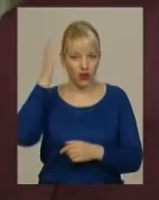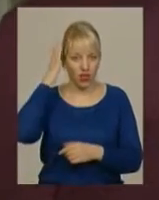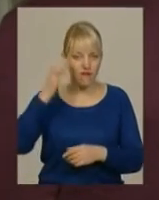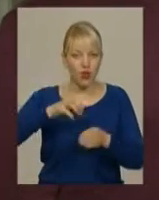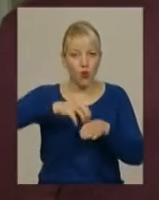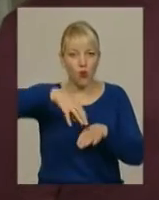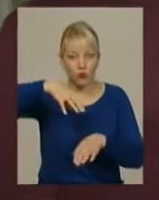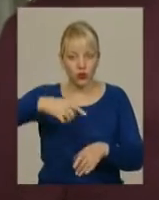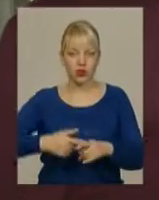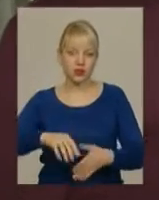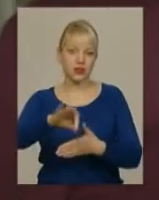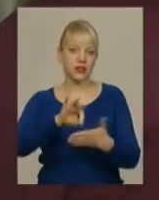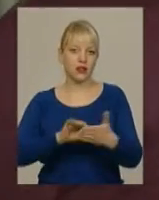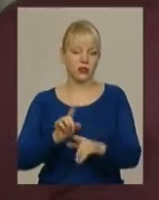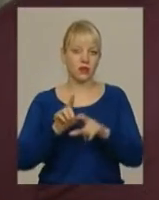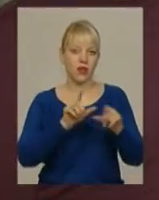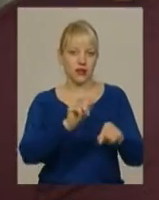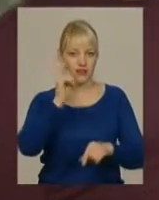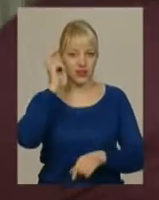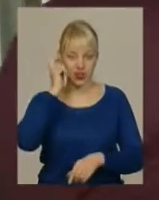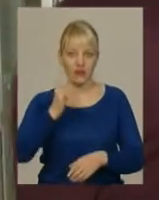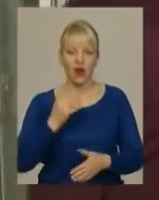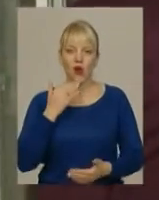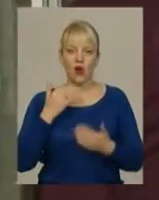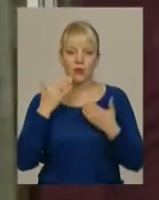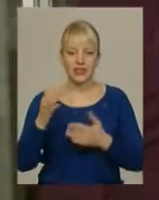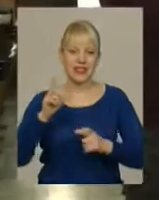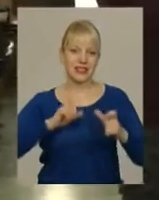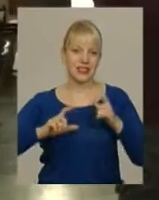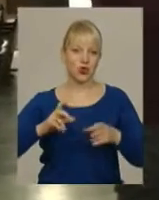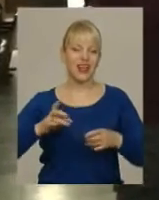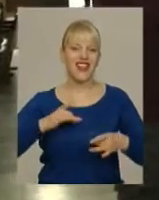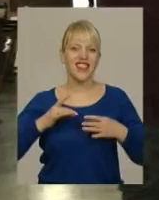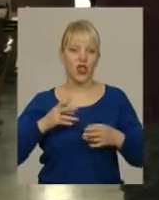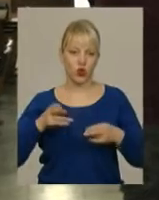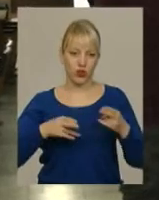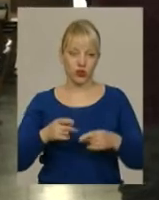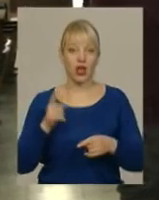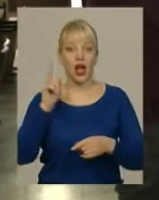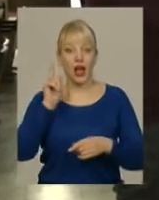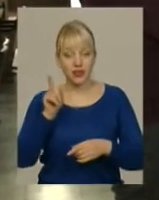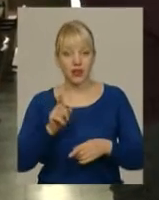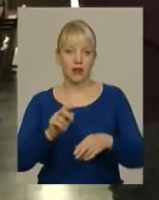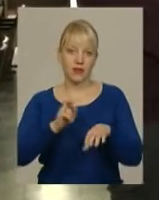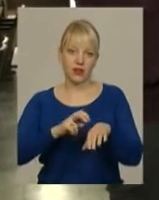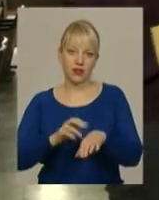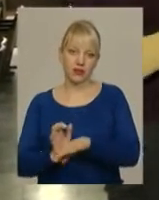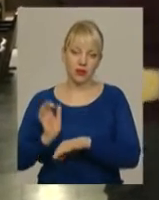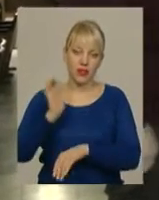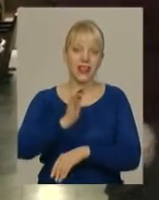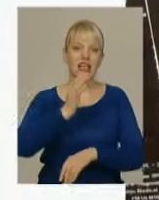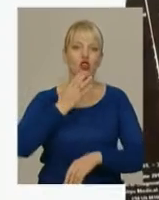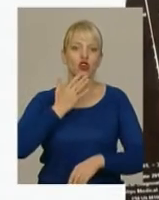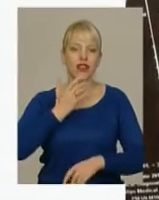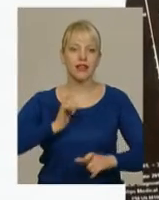одразу поїхали в Київ, обратилися в інститут нейрохірургії. А вже звідти лікарі направили родину у Національний інститут